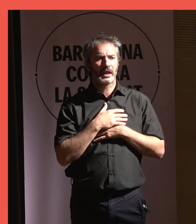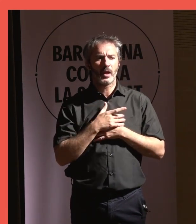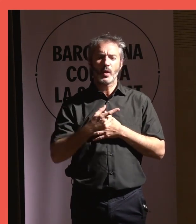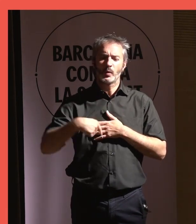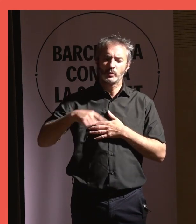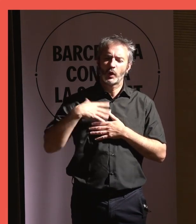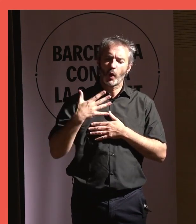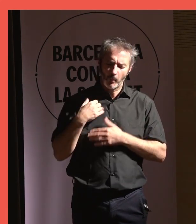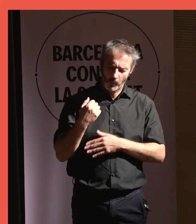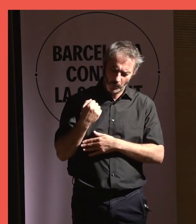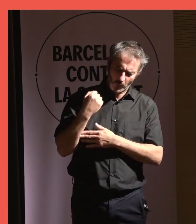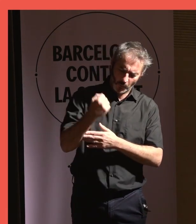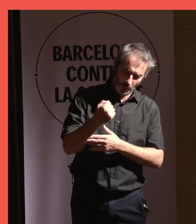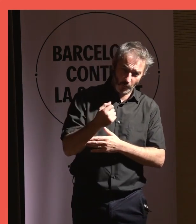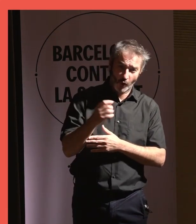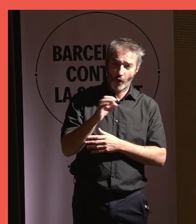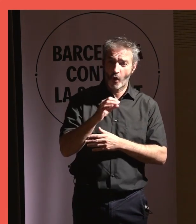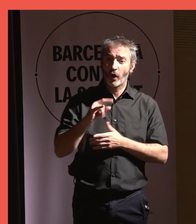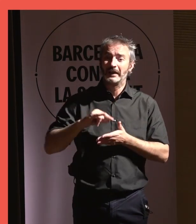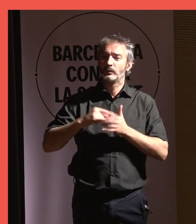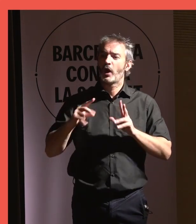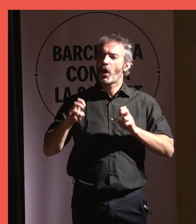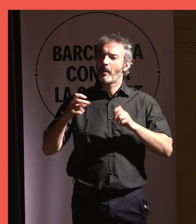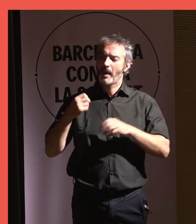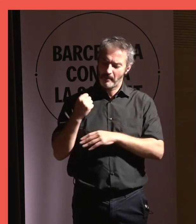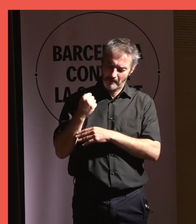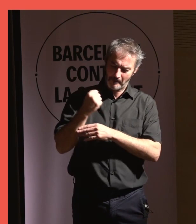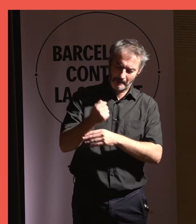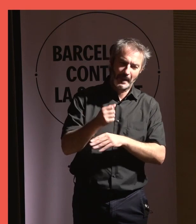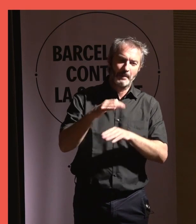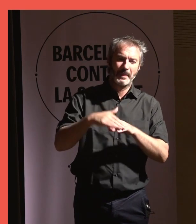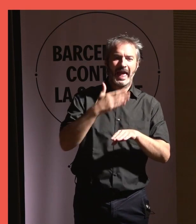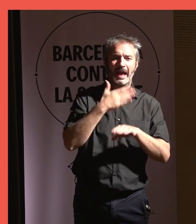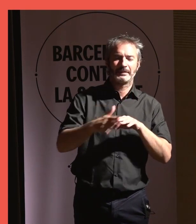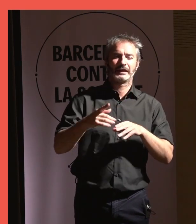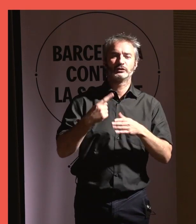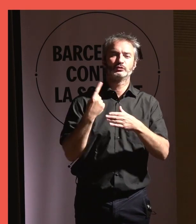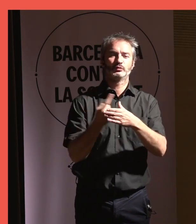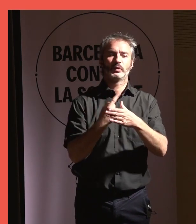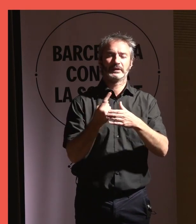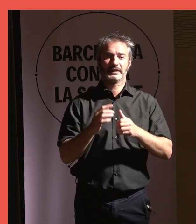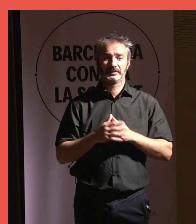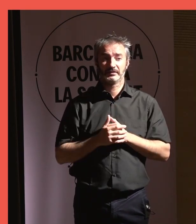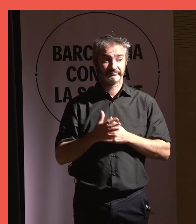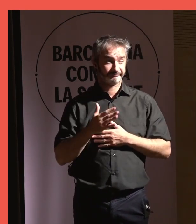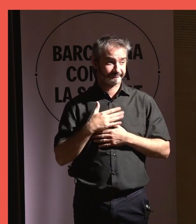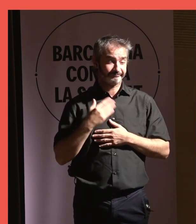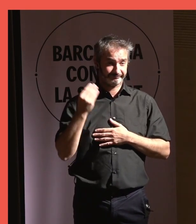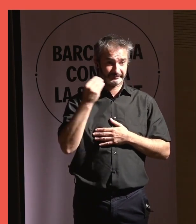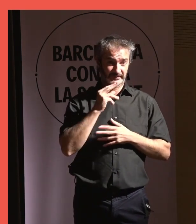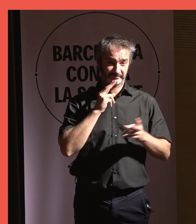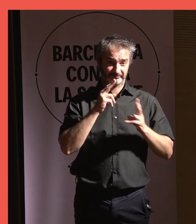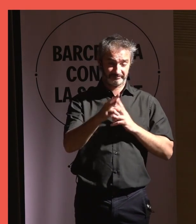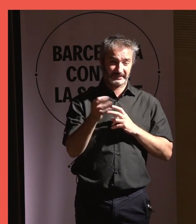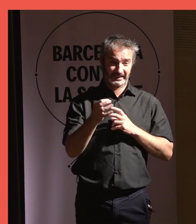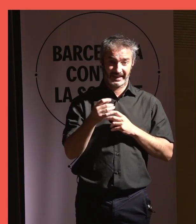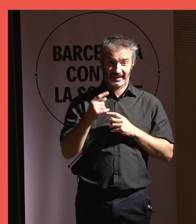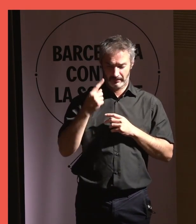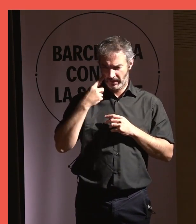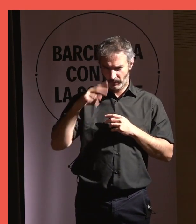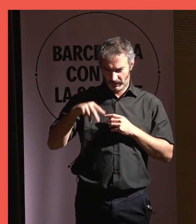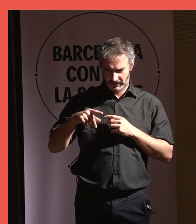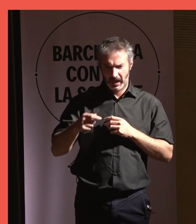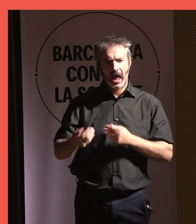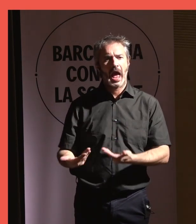contribuir, com poden contribuir les noves tecnologies a pal·liar la soledat. Pensem que s'ha de reconèixer que la tecnologia